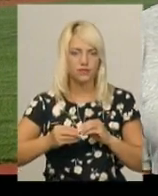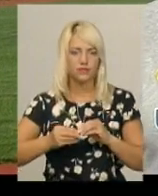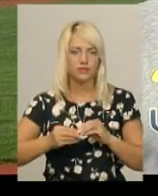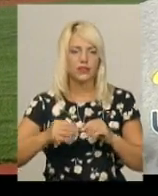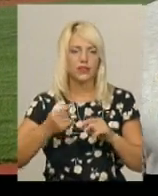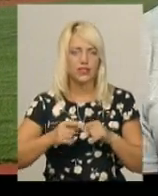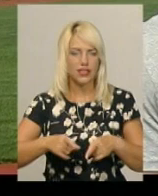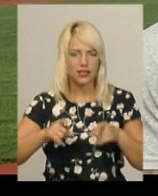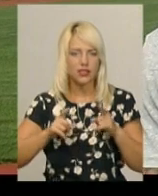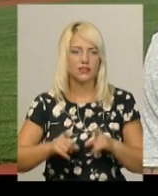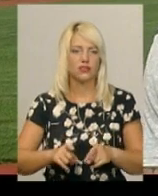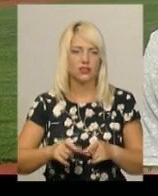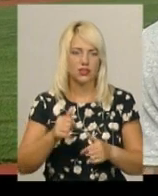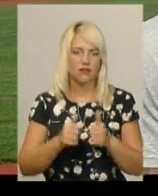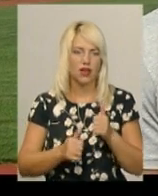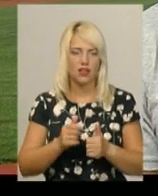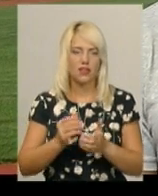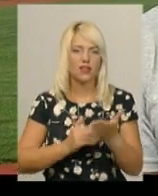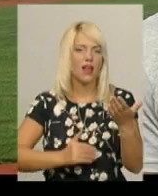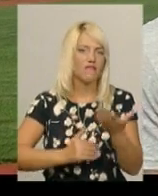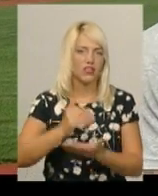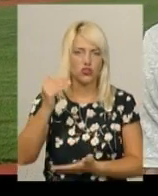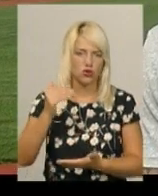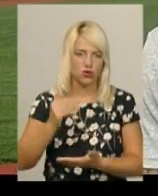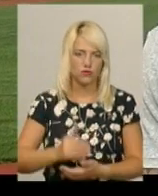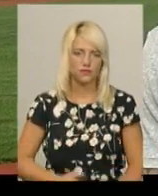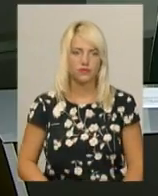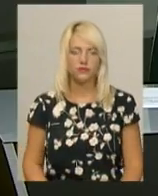Це дійсно змагання найвищого готунку.